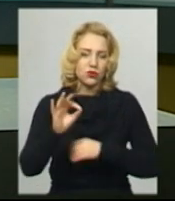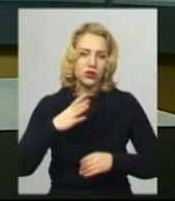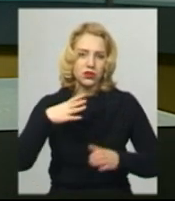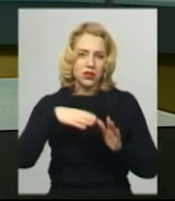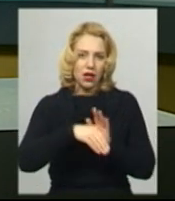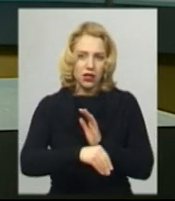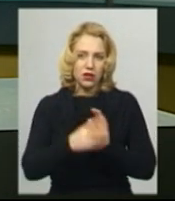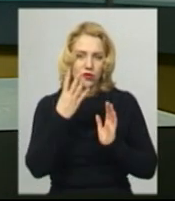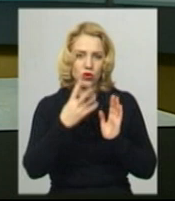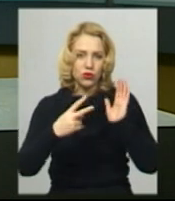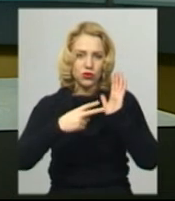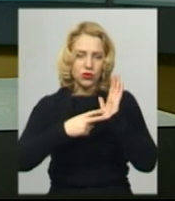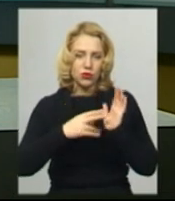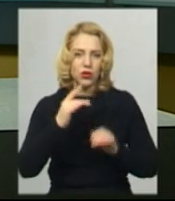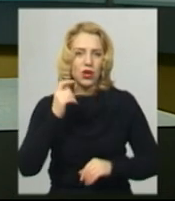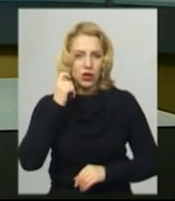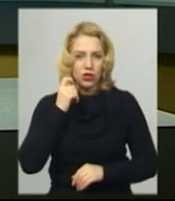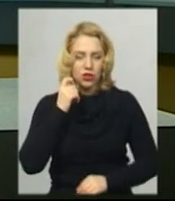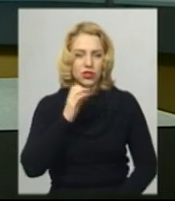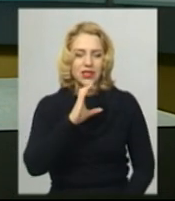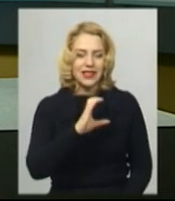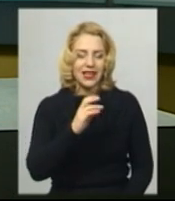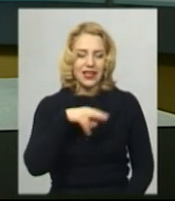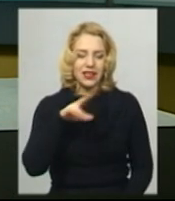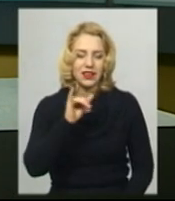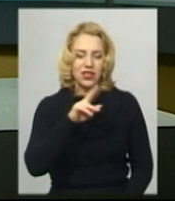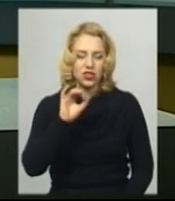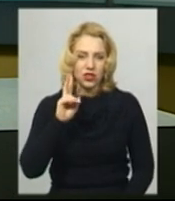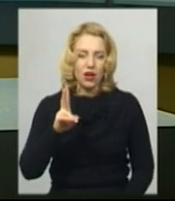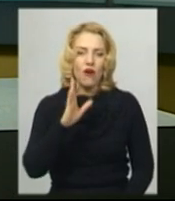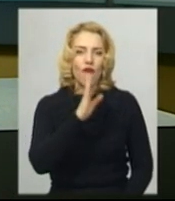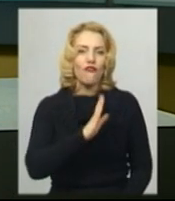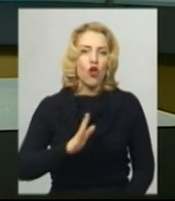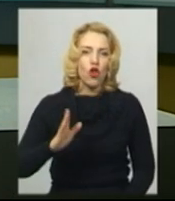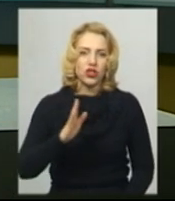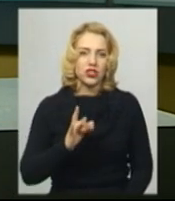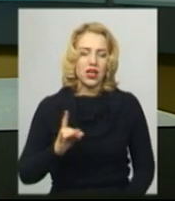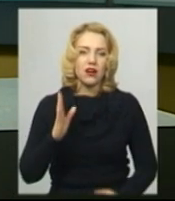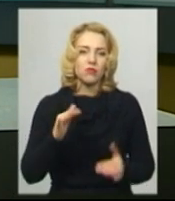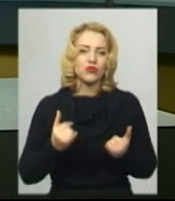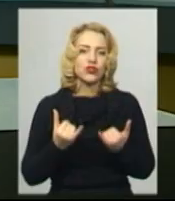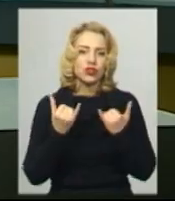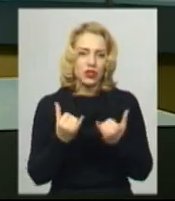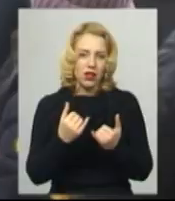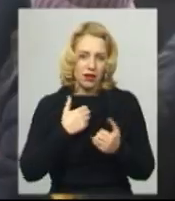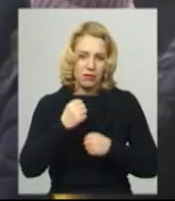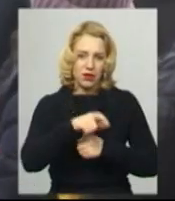-річний Сергій Дичик з Волочиського району. Як віддавали шану загиблим бійцям вдома, бачили мої колеги.